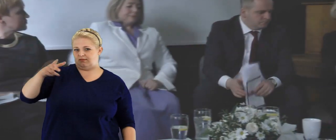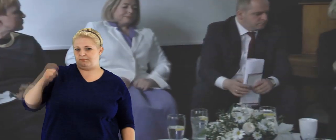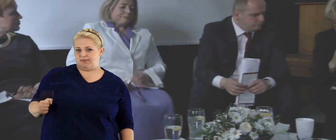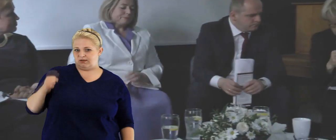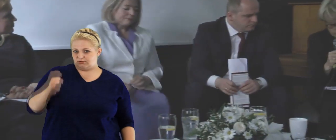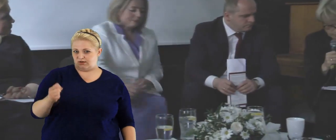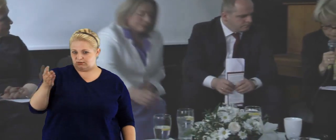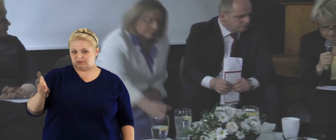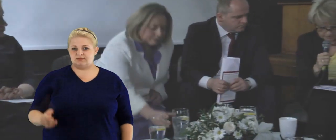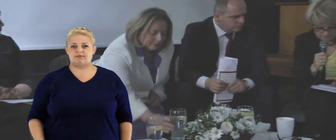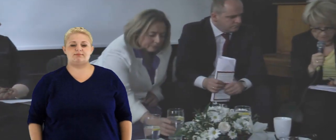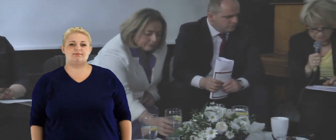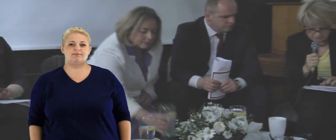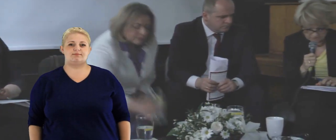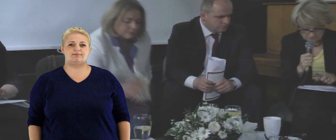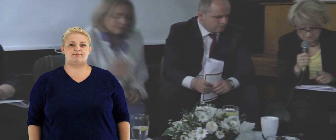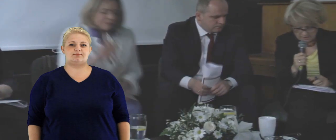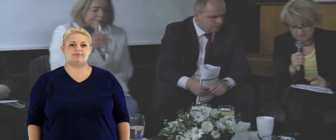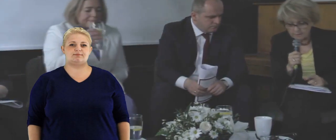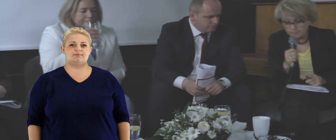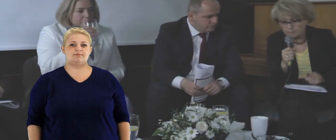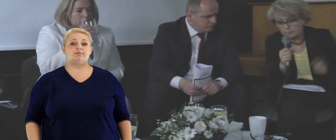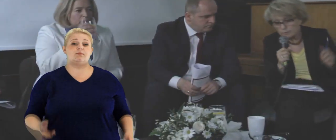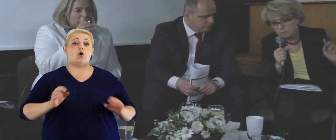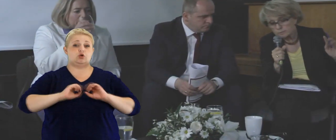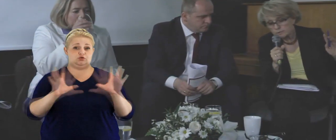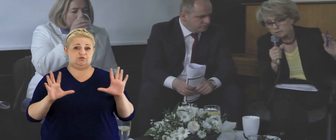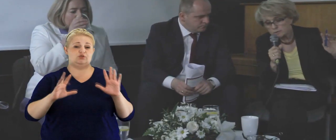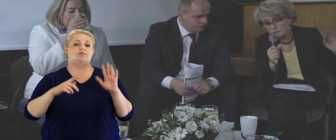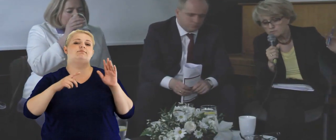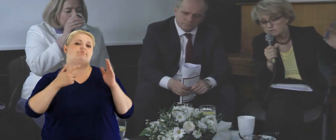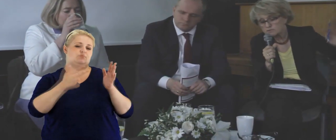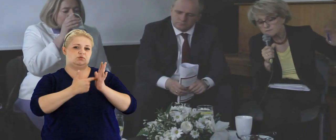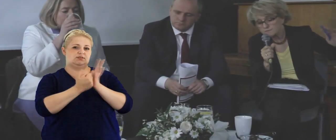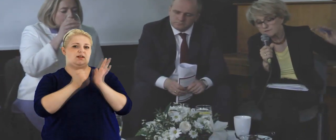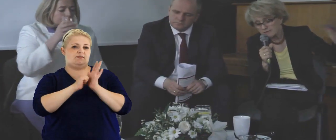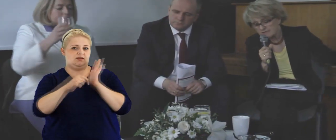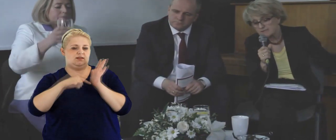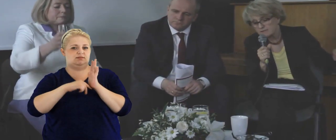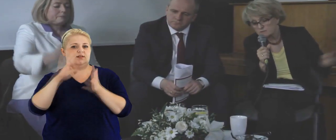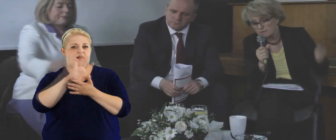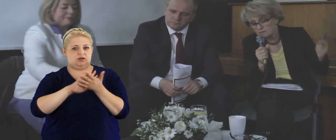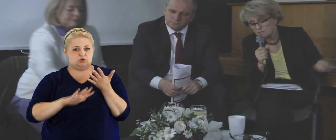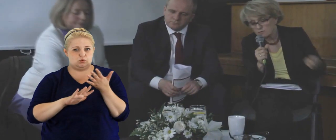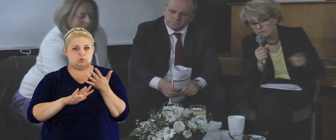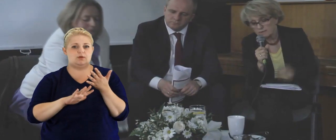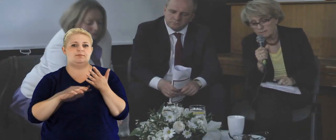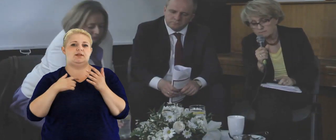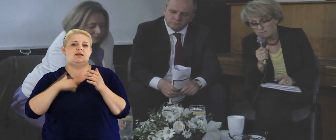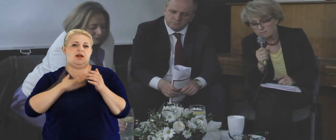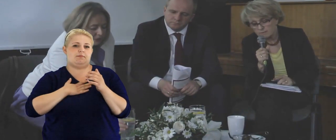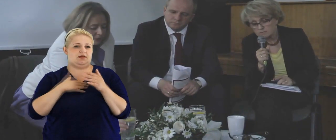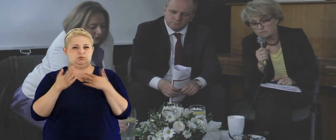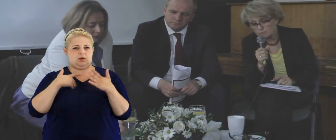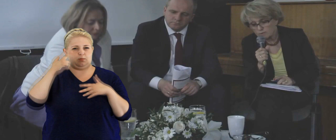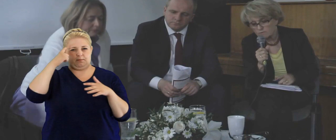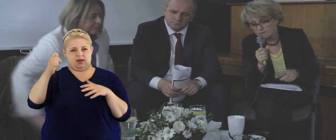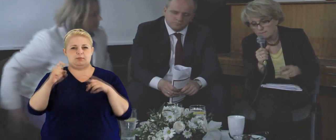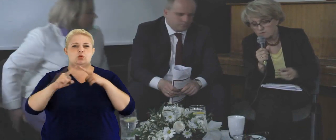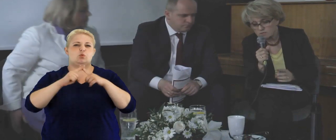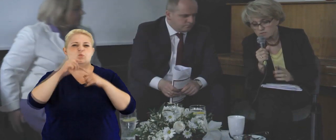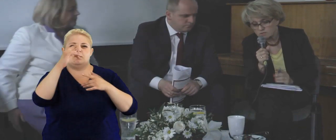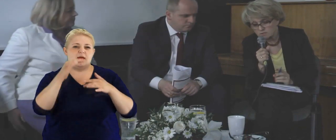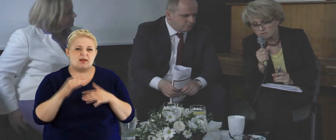mówiła pani marszałkini, to, oczywiście, w traktatach są artykuły, ja mam z sobą pamięć do